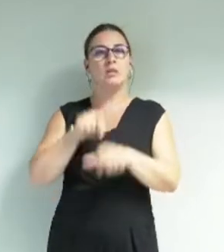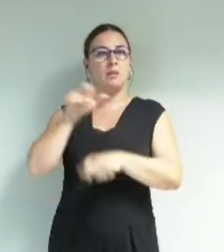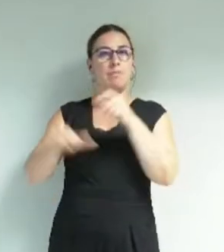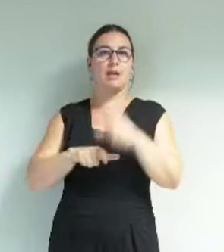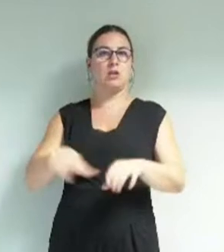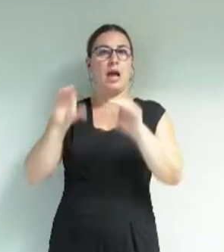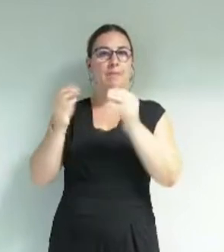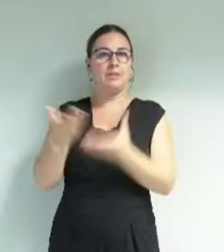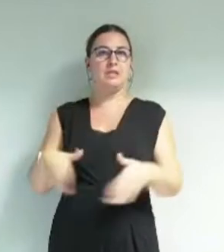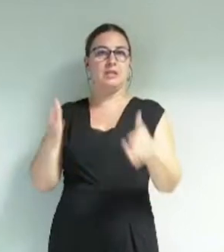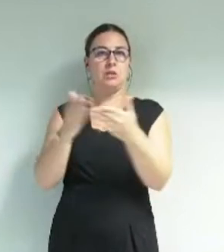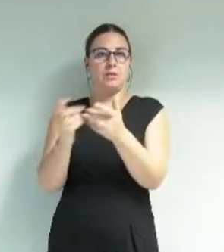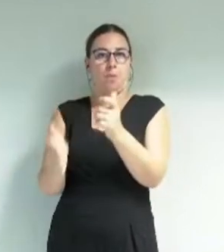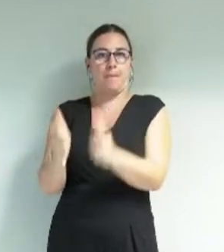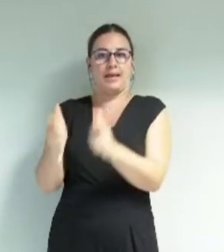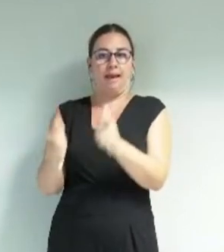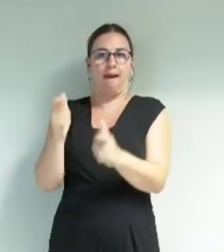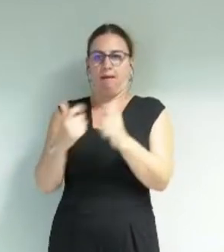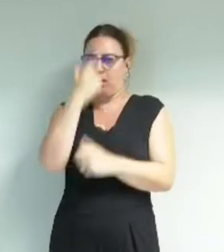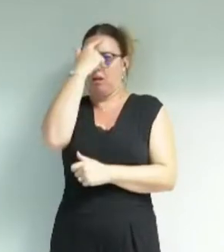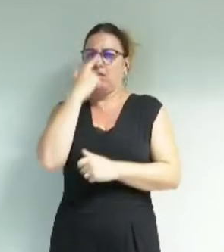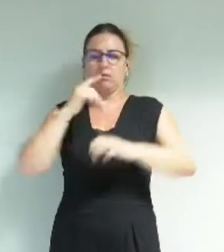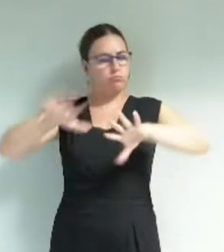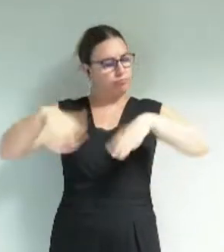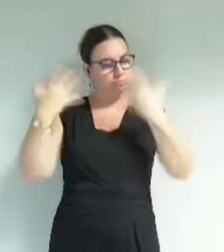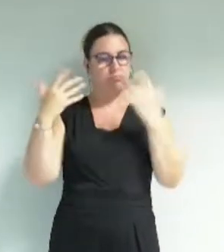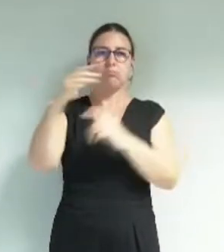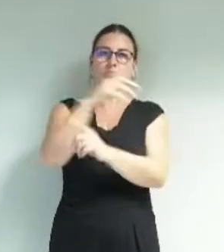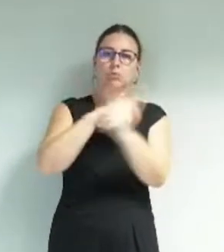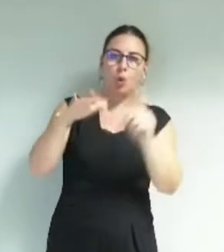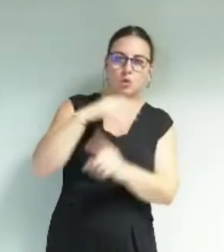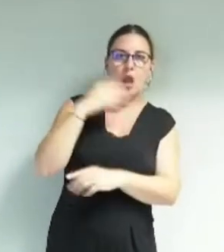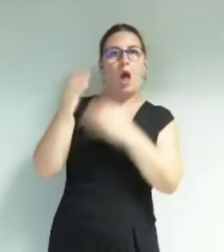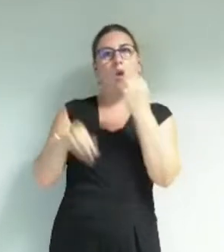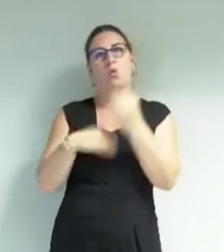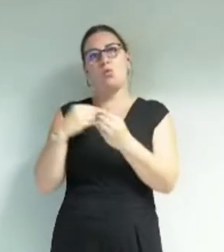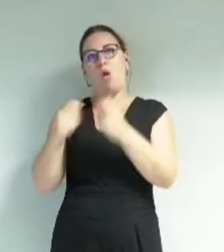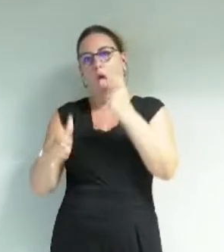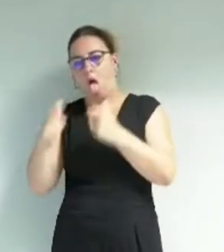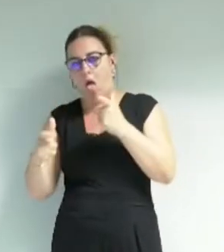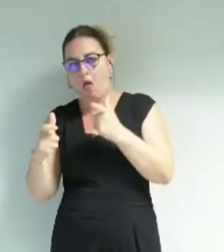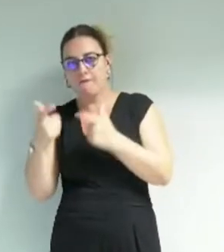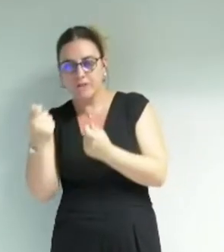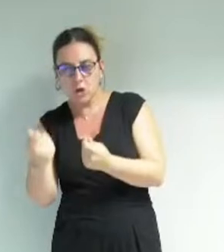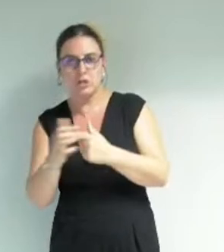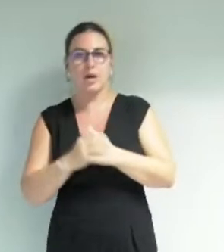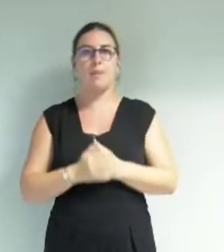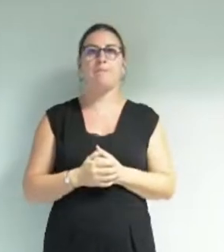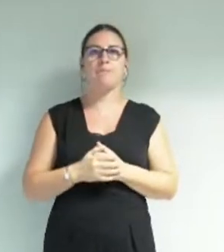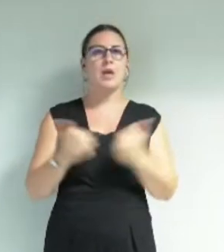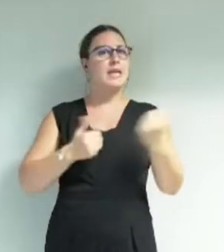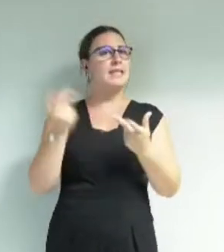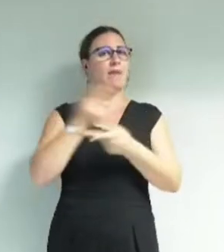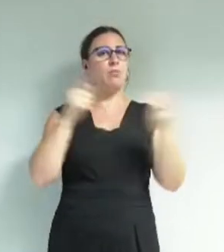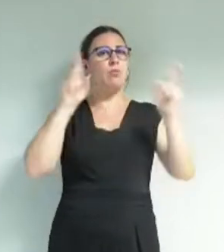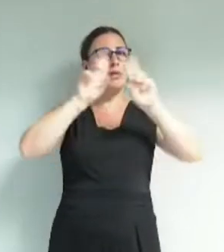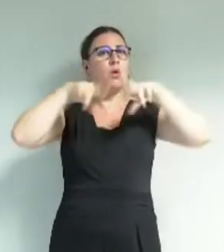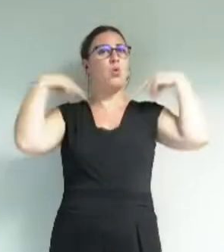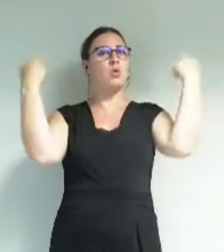habitants en situation de précarité, quelles qu'elles soient, sociales, financières, le service public est universel.